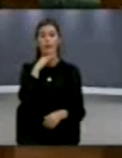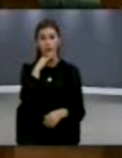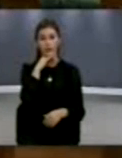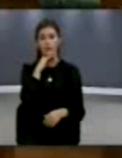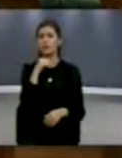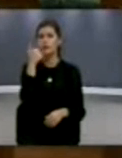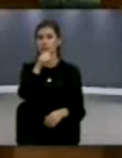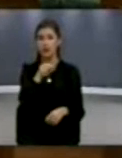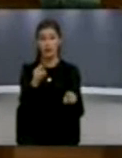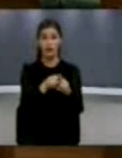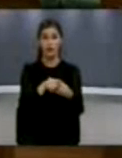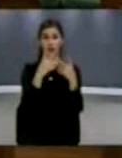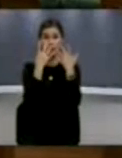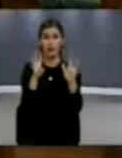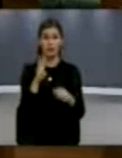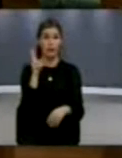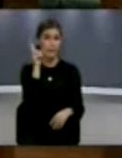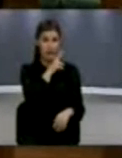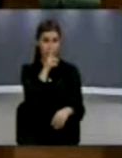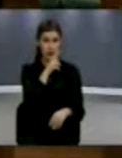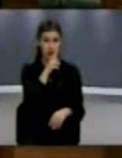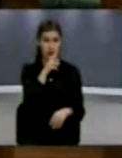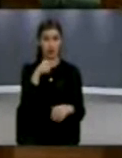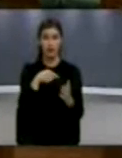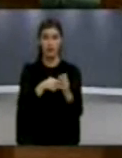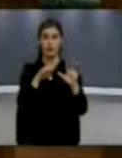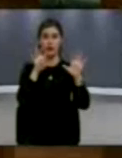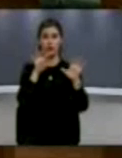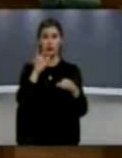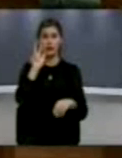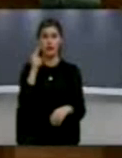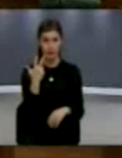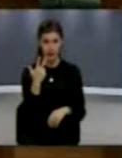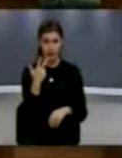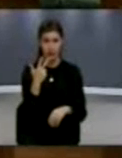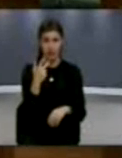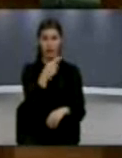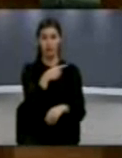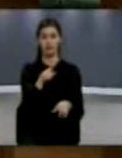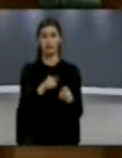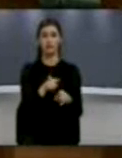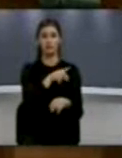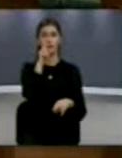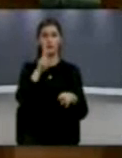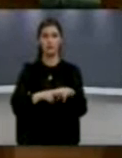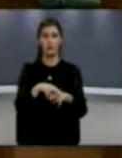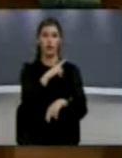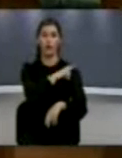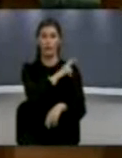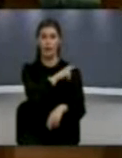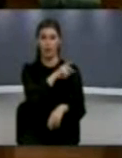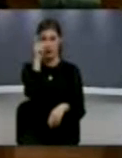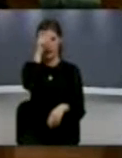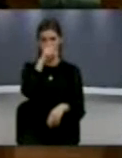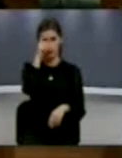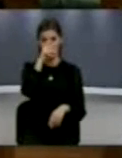të me 19 prill vitit 2013 kjo është dakorduar që komandanti i policis për ajoni Mitrovicës ku